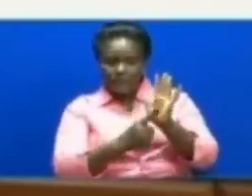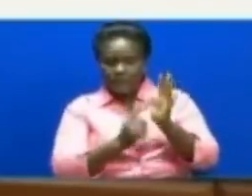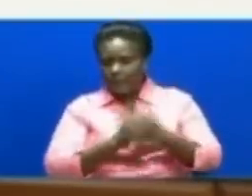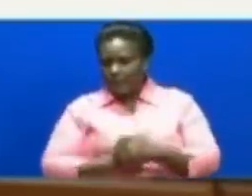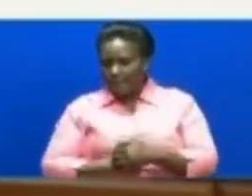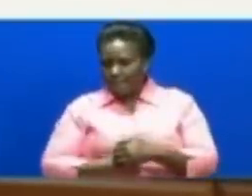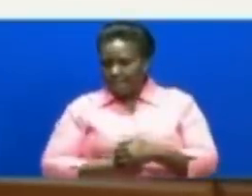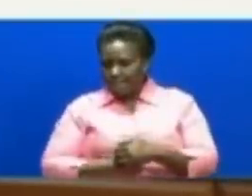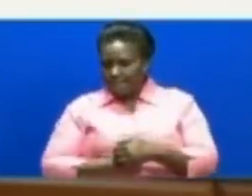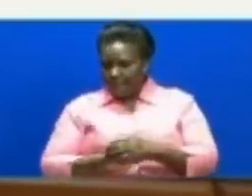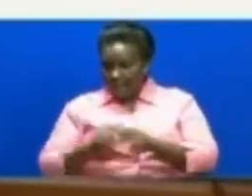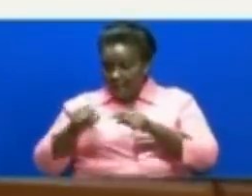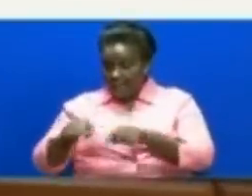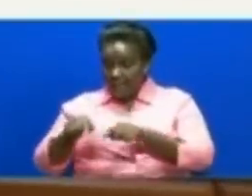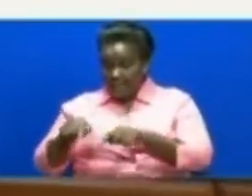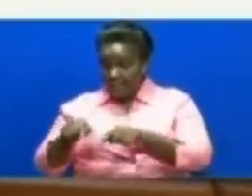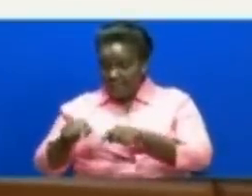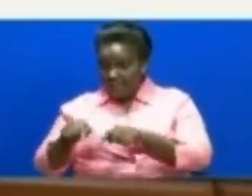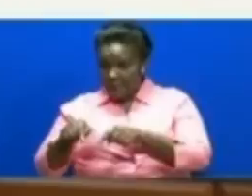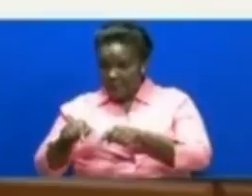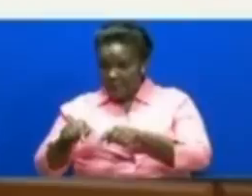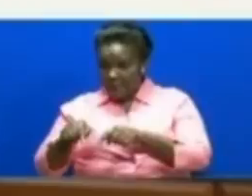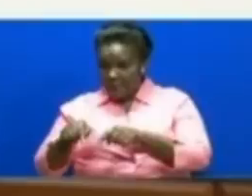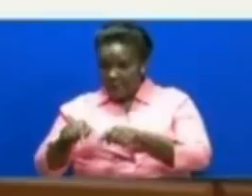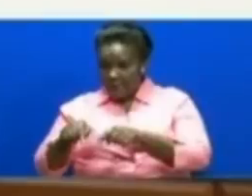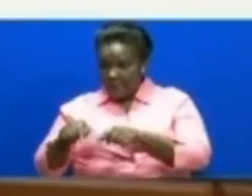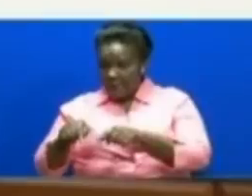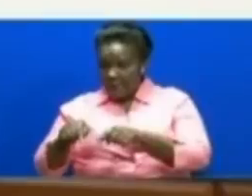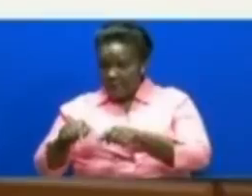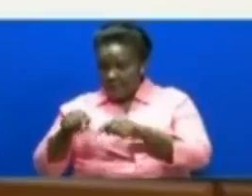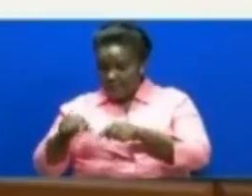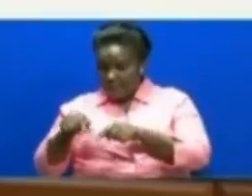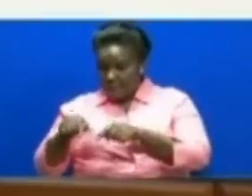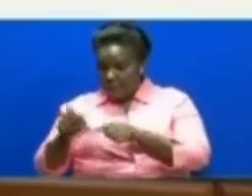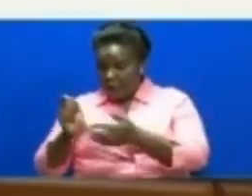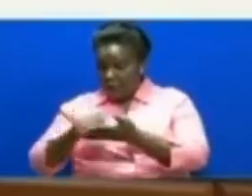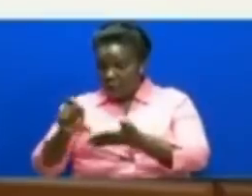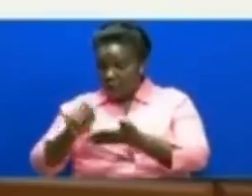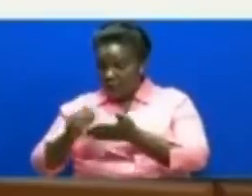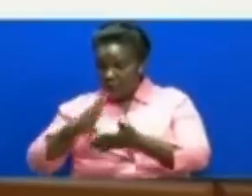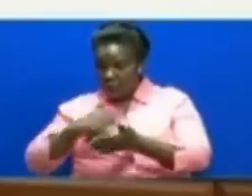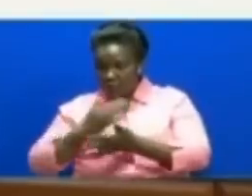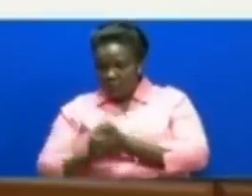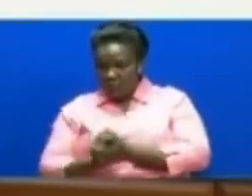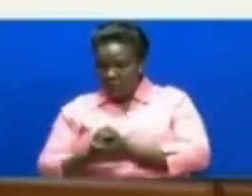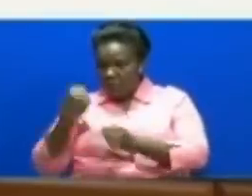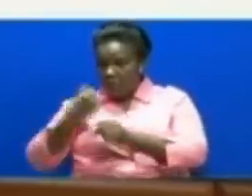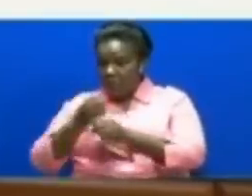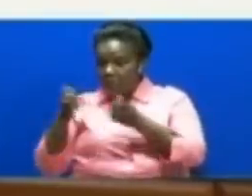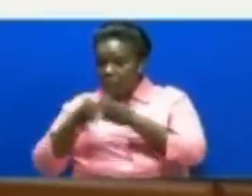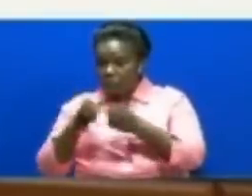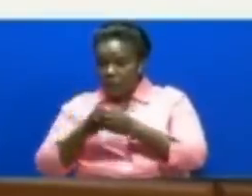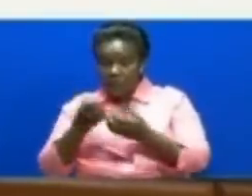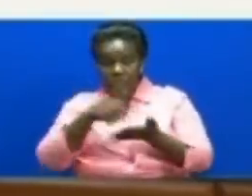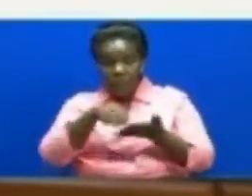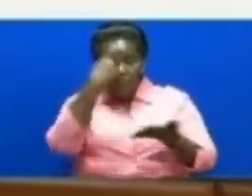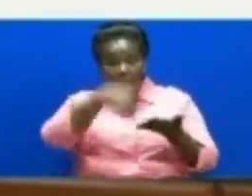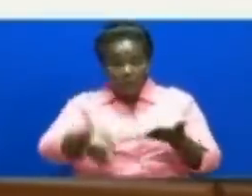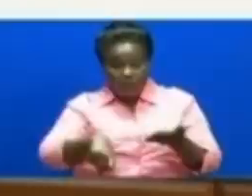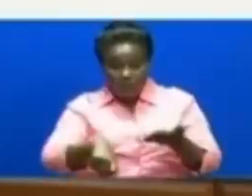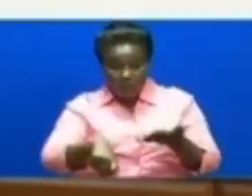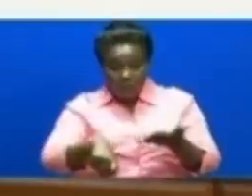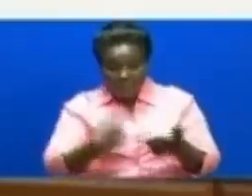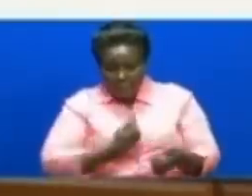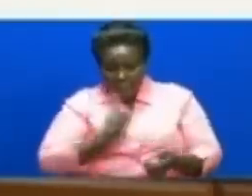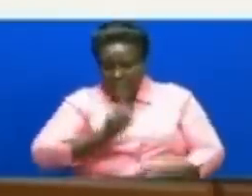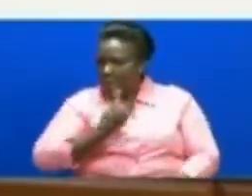niko huu mundani mimi huo na utaratibu Hua sikutana na mlipakodi one on one Mimi huo na utana mlipakodi nikiwa na watalamu